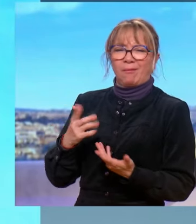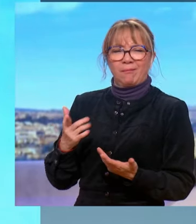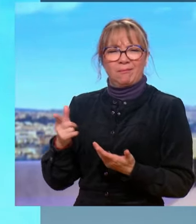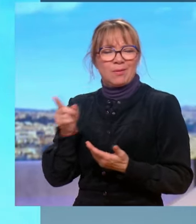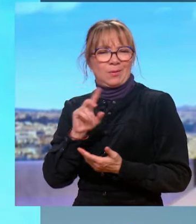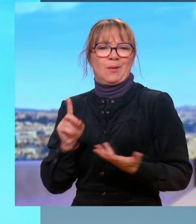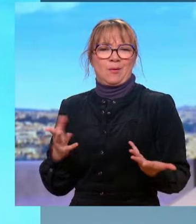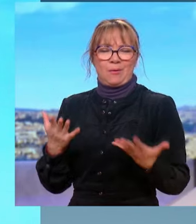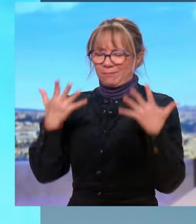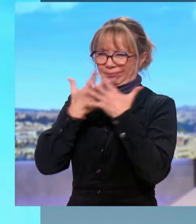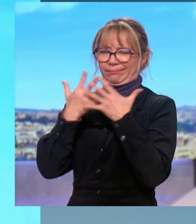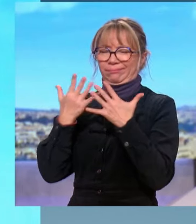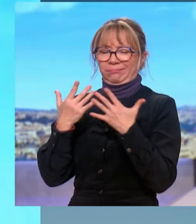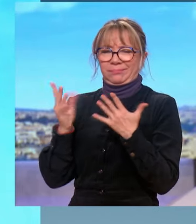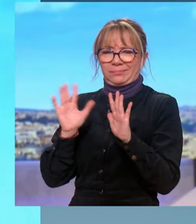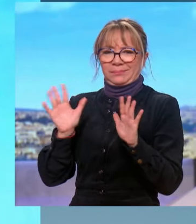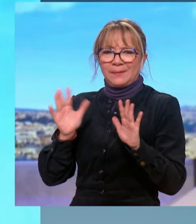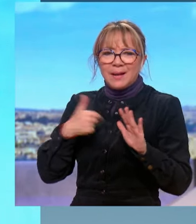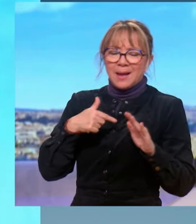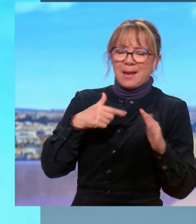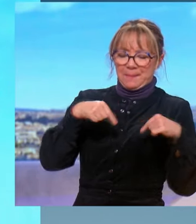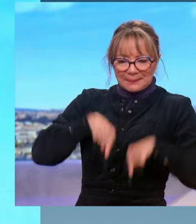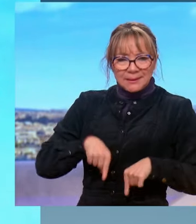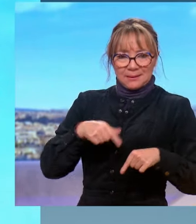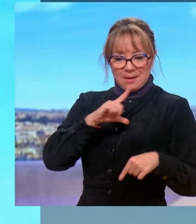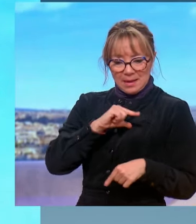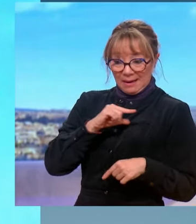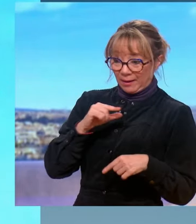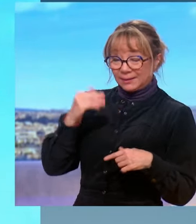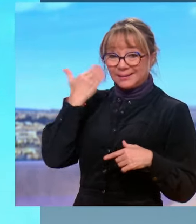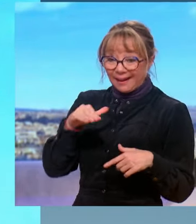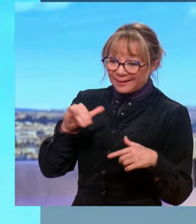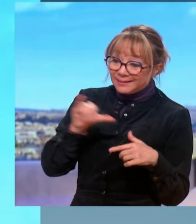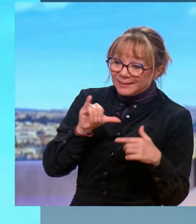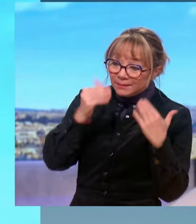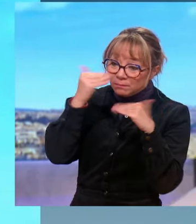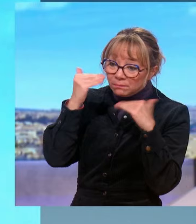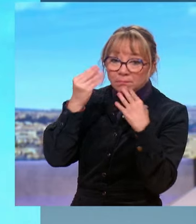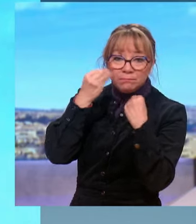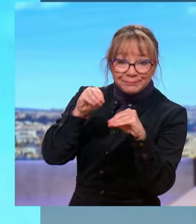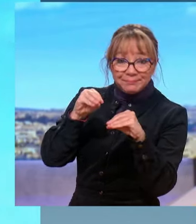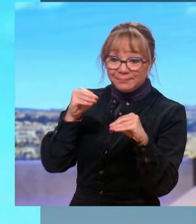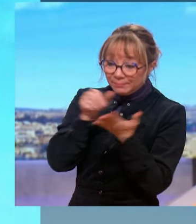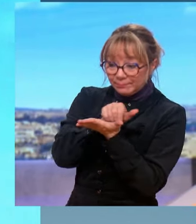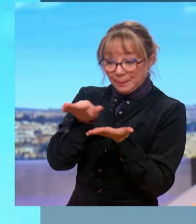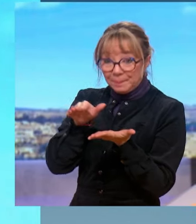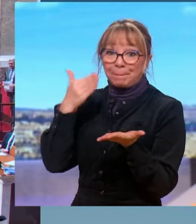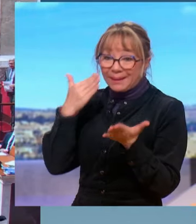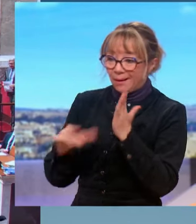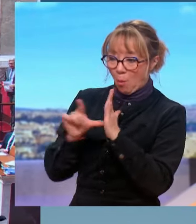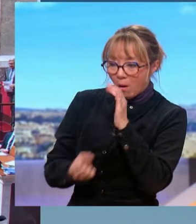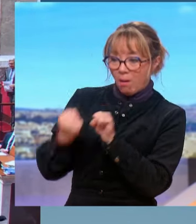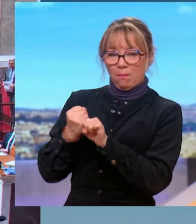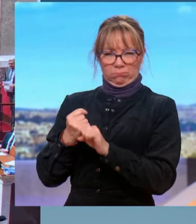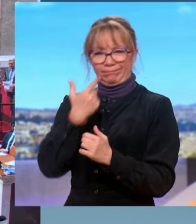tout. Que le ministre de l'Intérieur et que ministère de l'Intérieur sachent quels sont les étrangers délinquants qui pourraient être expulsés si la loi était mise en vigueur, ça me semble être